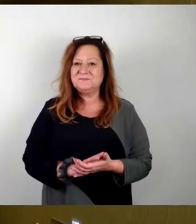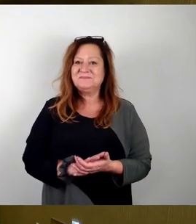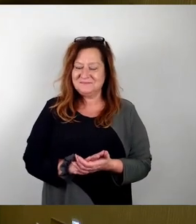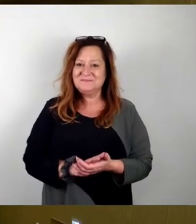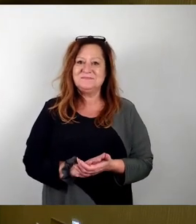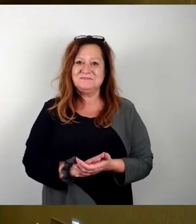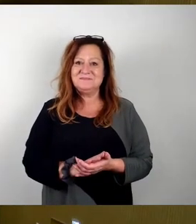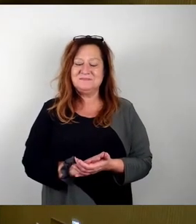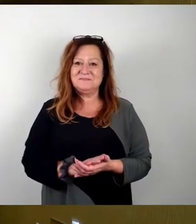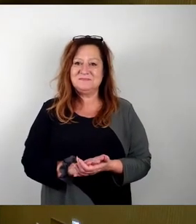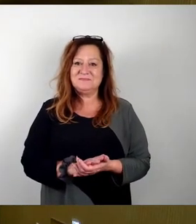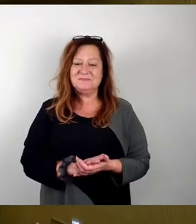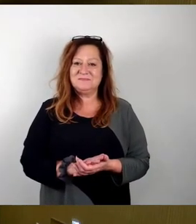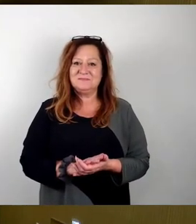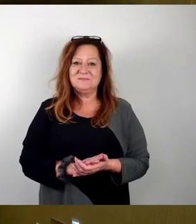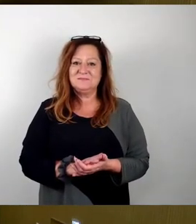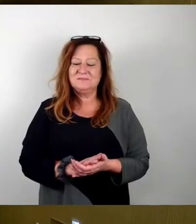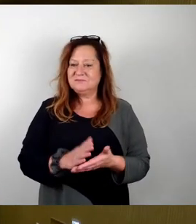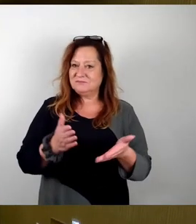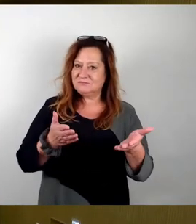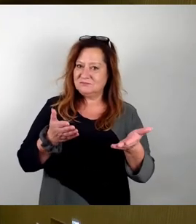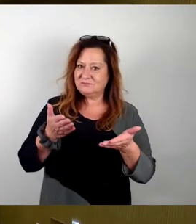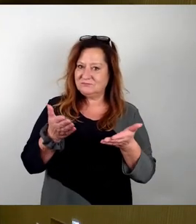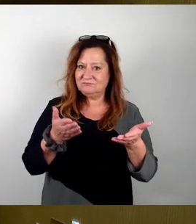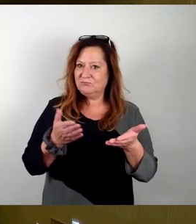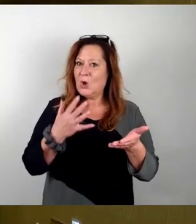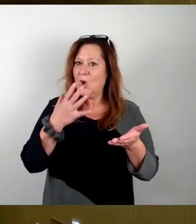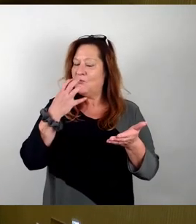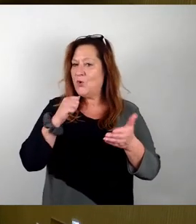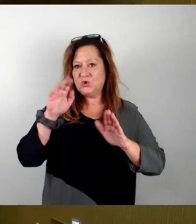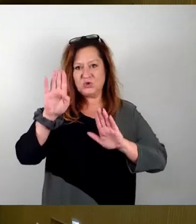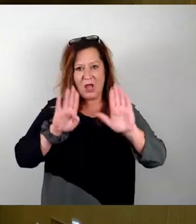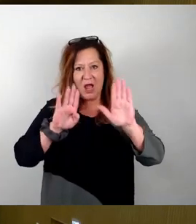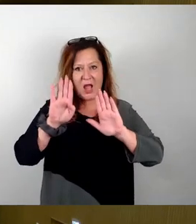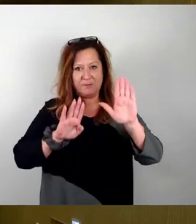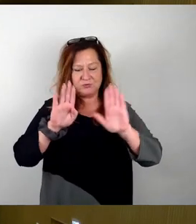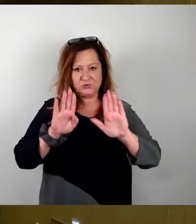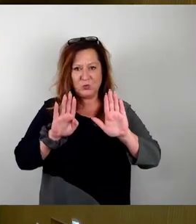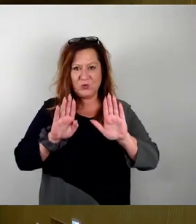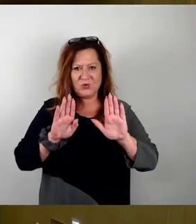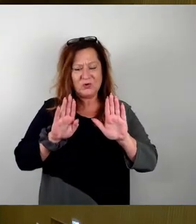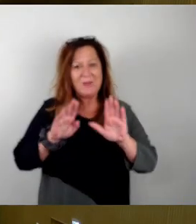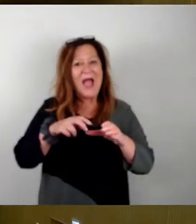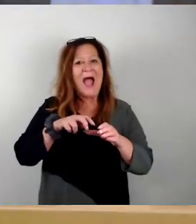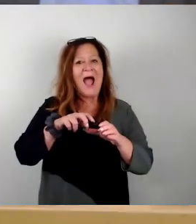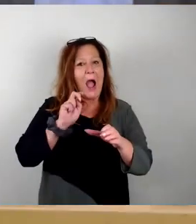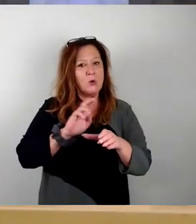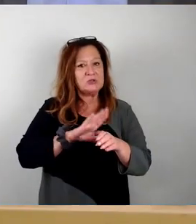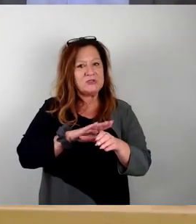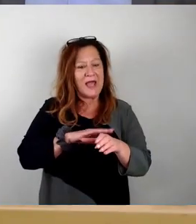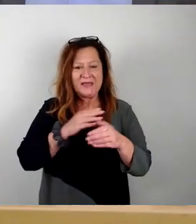gegen Abstimmung schreiten. Gibt es aus der Auszeit noch Anträge?